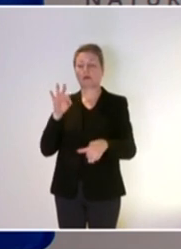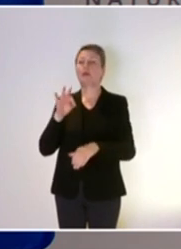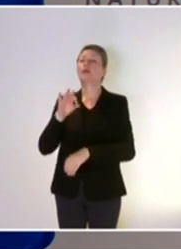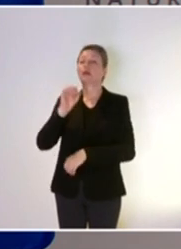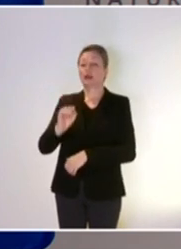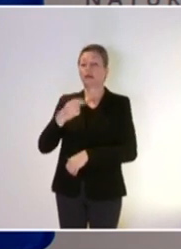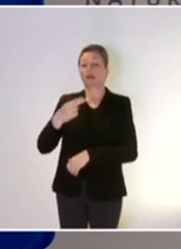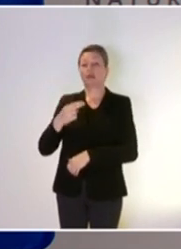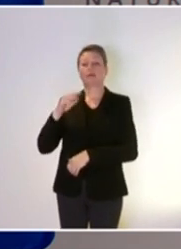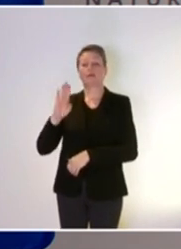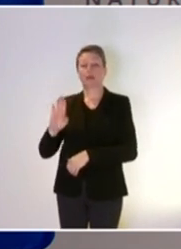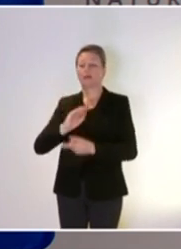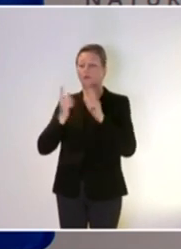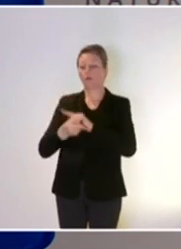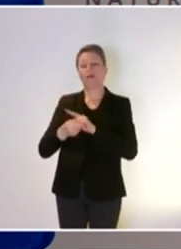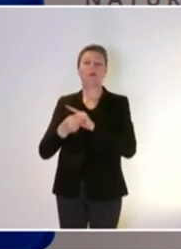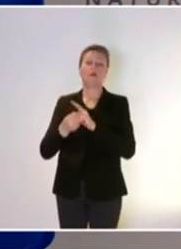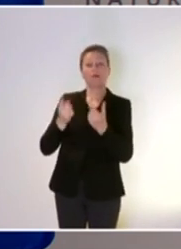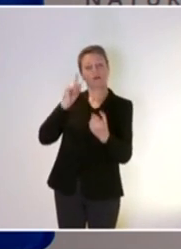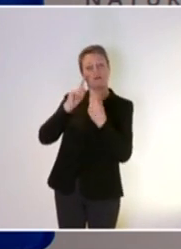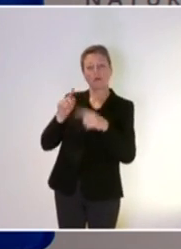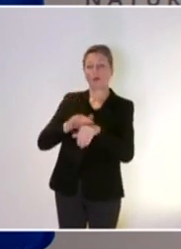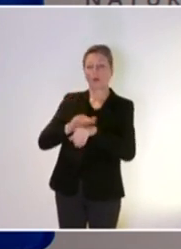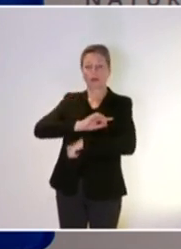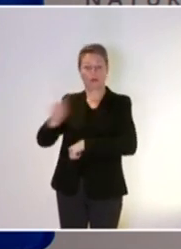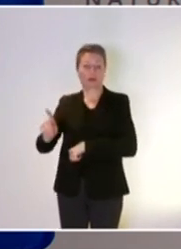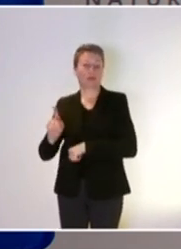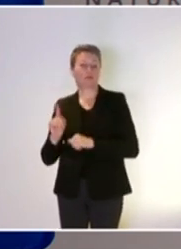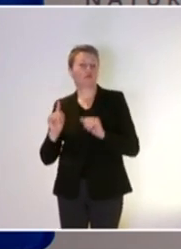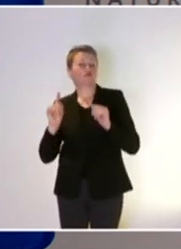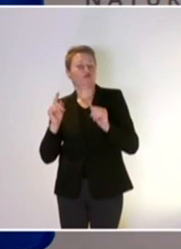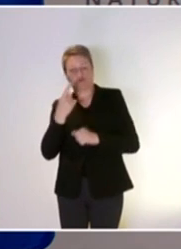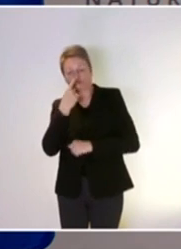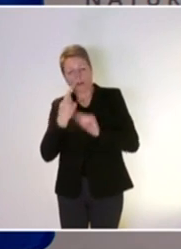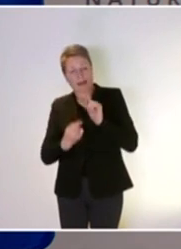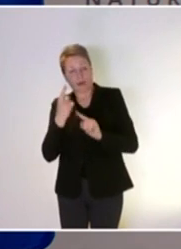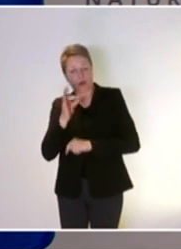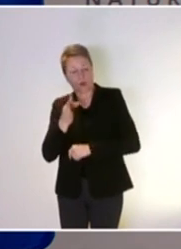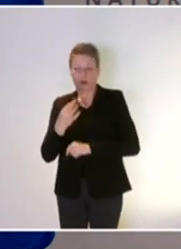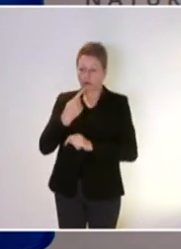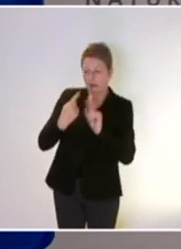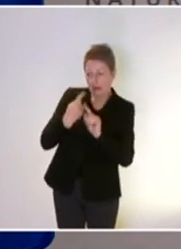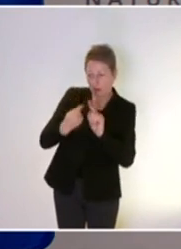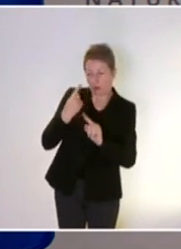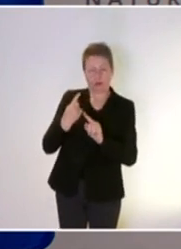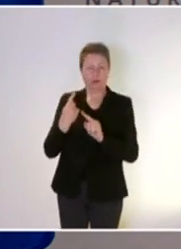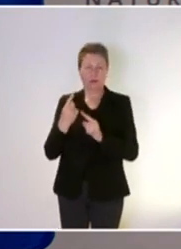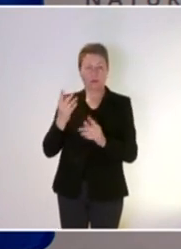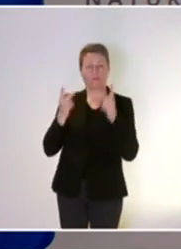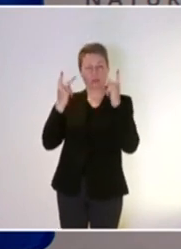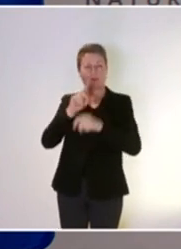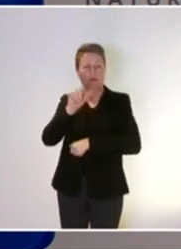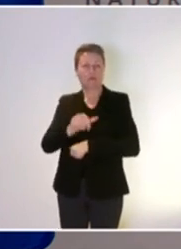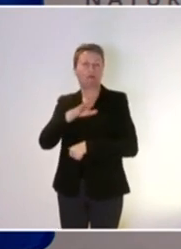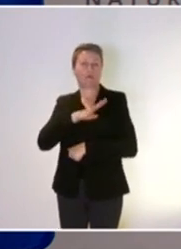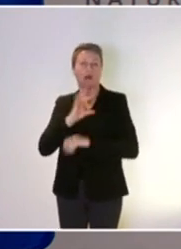enjeu politique. Peut-être, je pourrais m'en féliciter parce que ça veut dire qu'elle a son importance aujourd'hui et son poids et qu'il y une attention particulière à ce